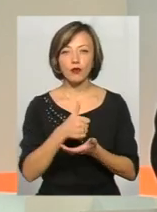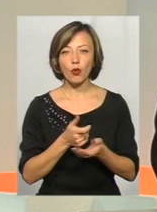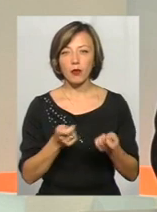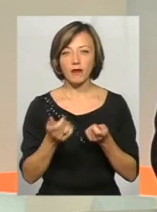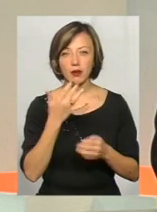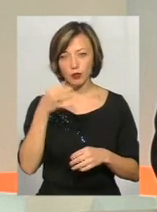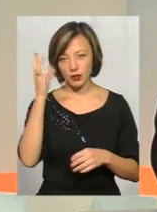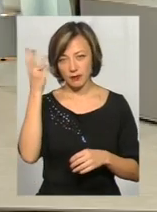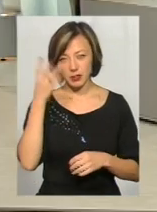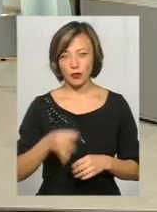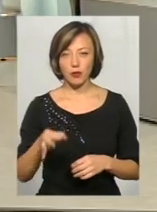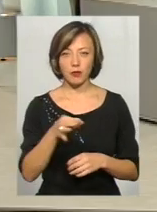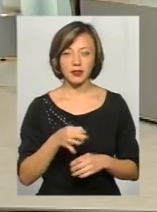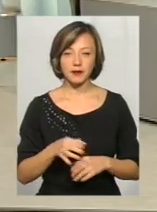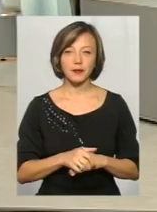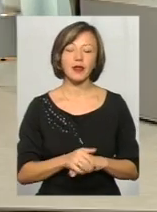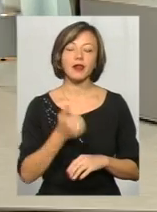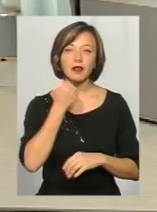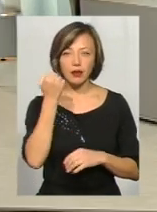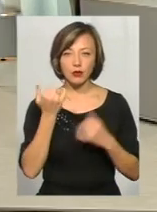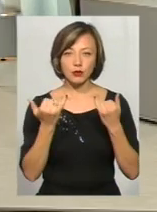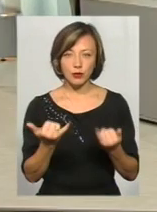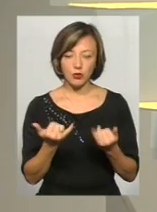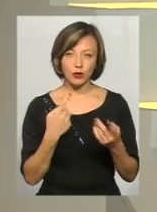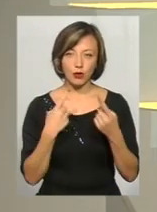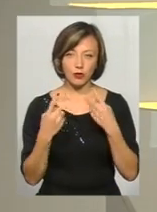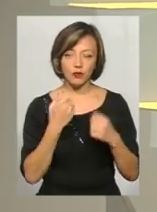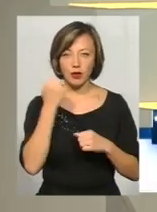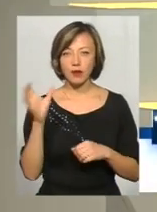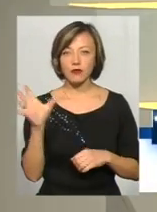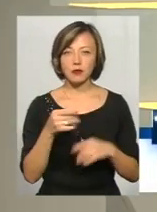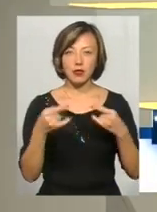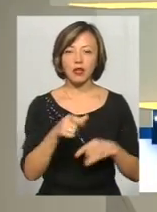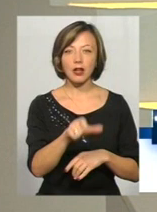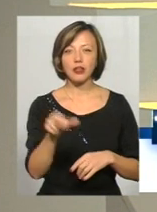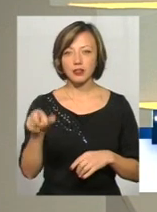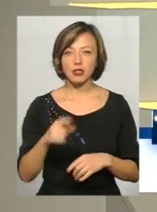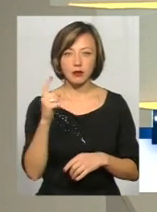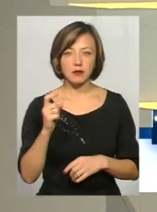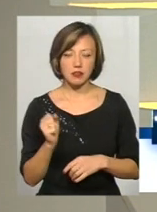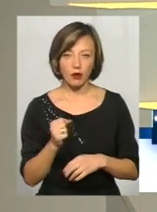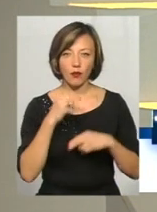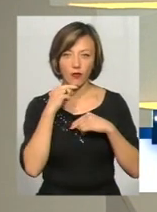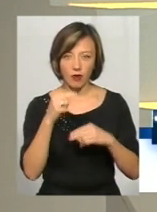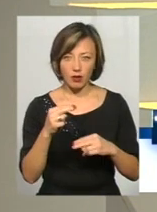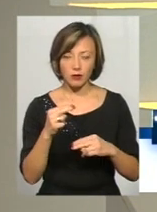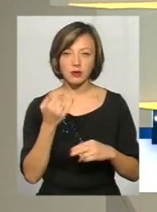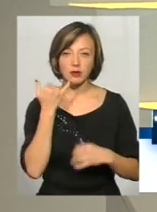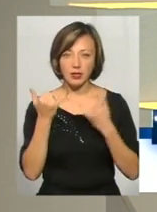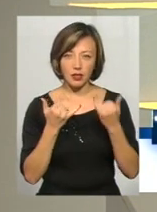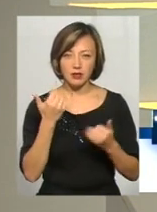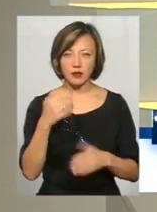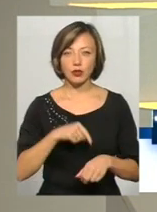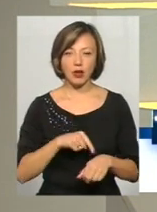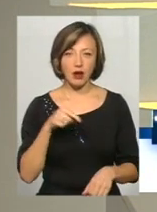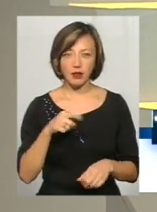Нацполіції у Хмельницькій області майор поліції. Дякую сьогодні вам за цю розмову, дякую усім телеглядачам за увагу, за дзвінки, за вашу